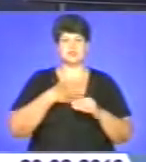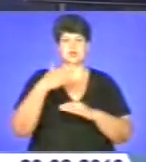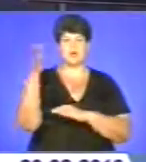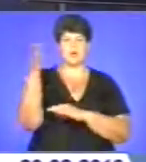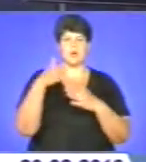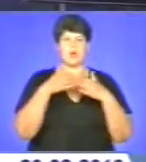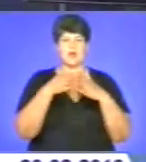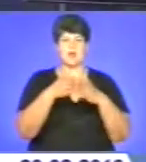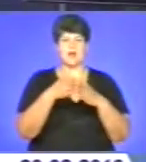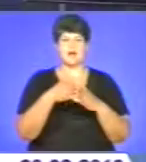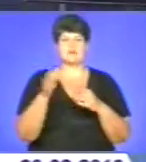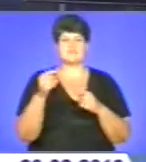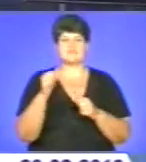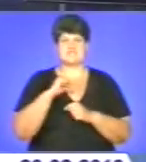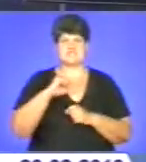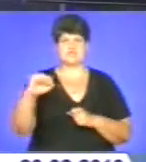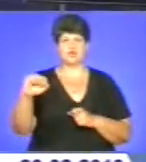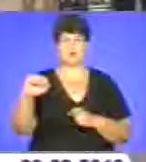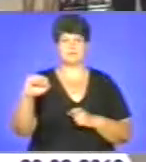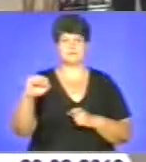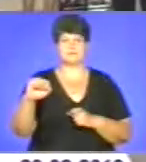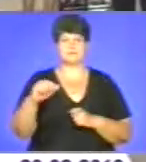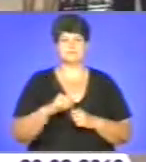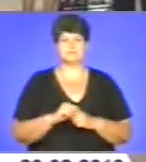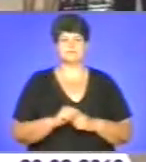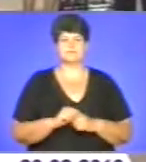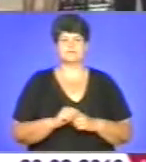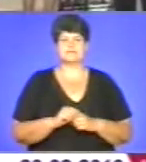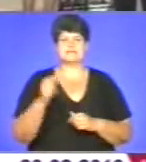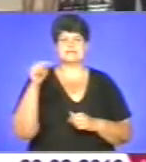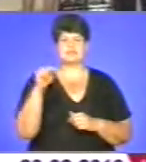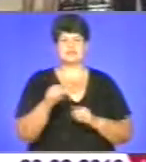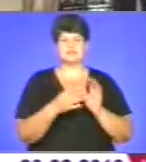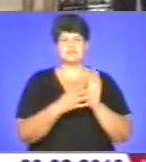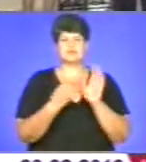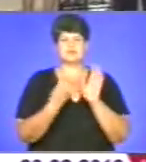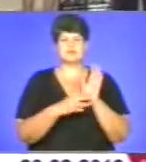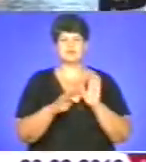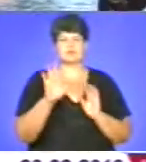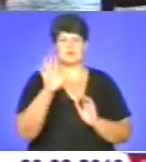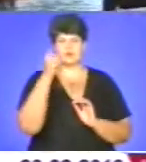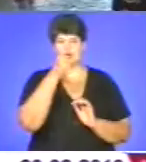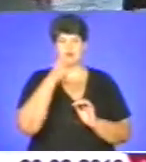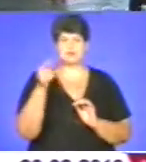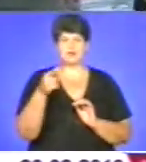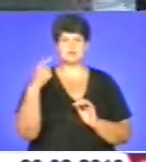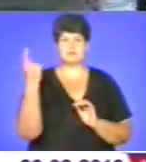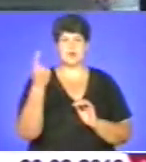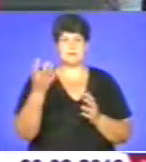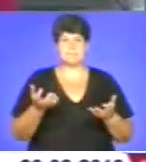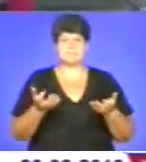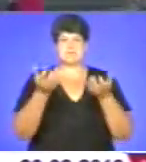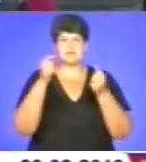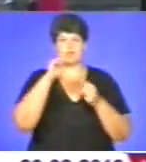Савастополі. Далі детальніше. З 1995 року Тернопільська область підтримує